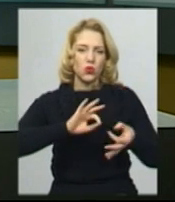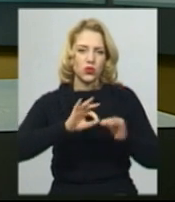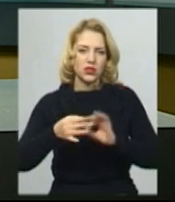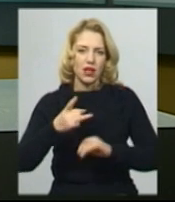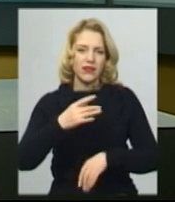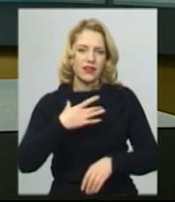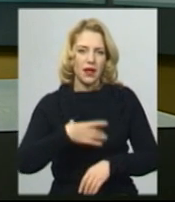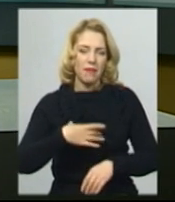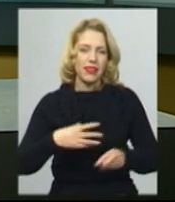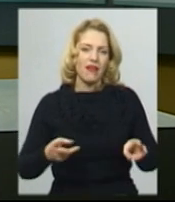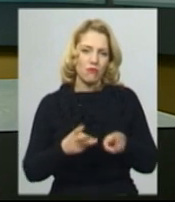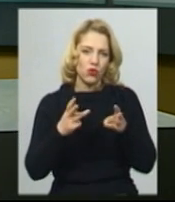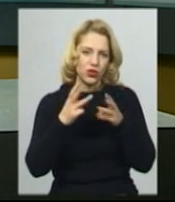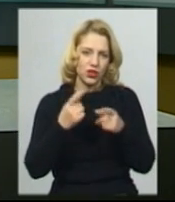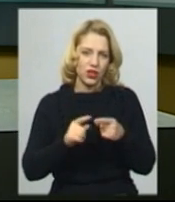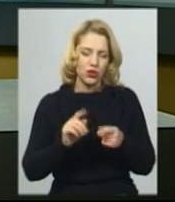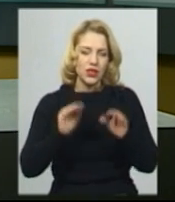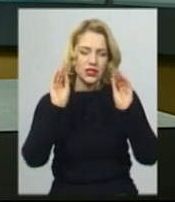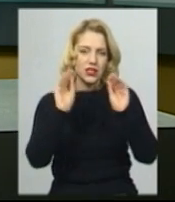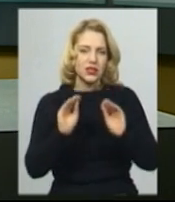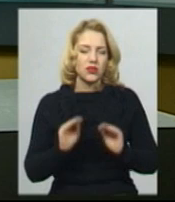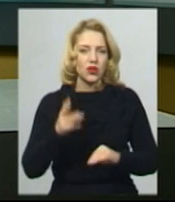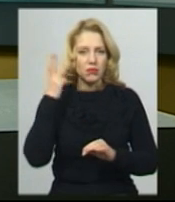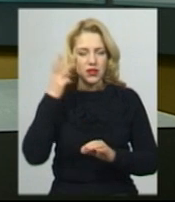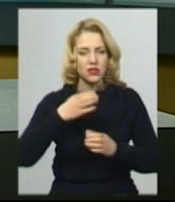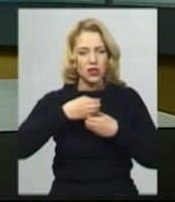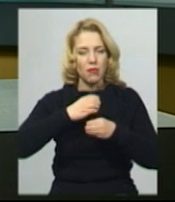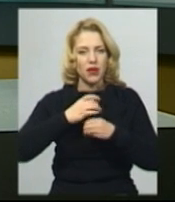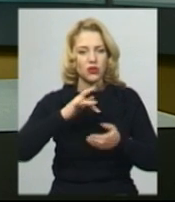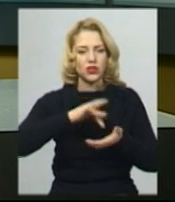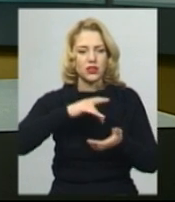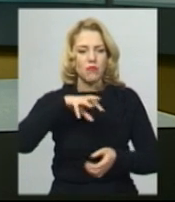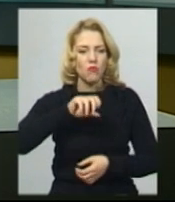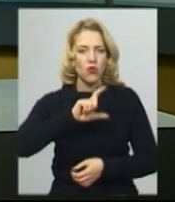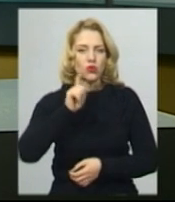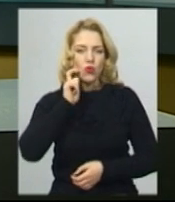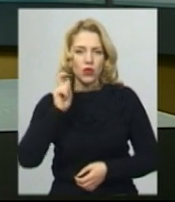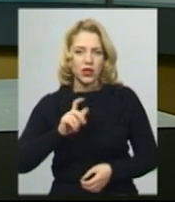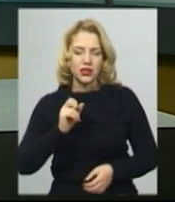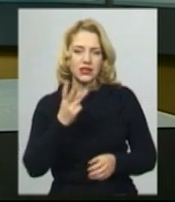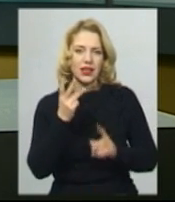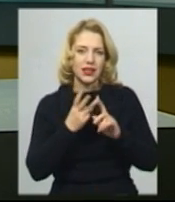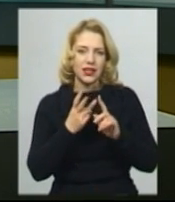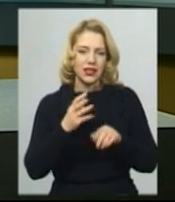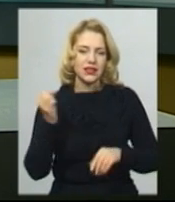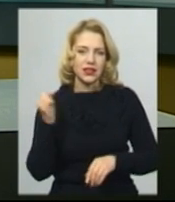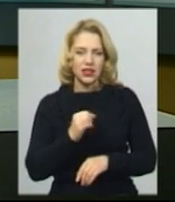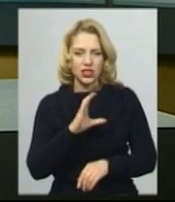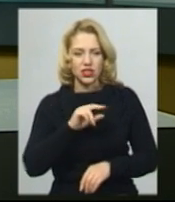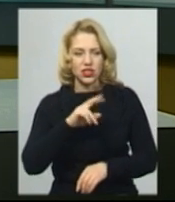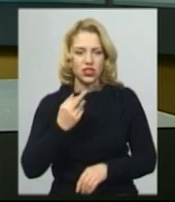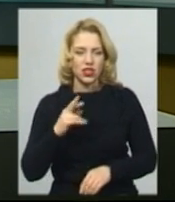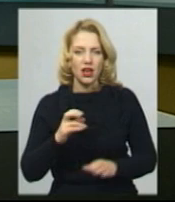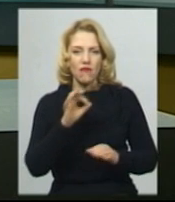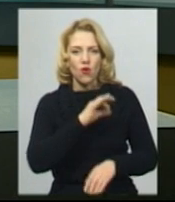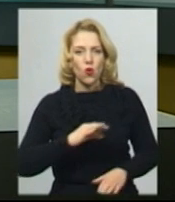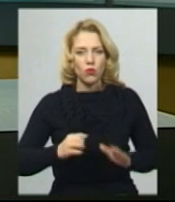пневмонію. За статистикою Хмельницького обласного лабораторного центру МОЗ України, за третій тиждень січня в області